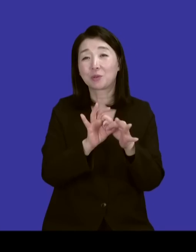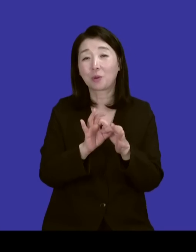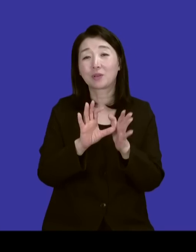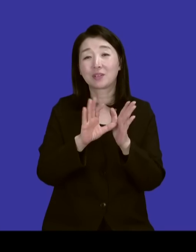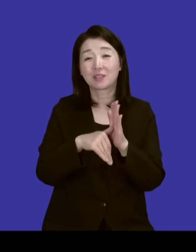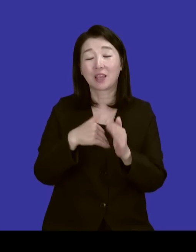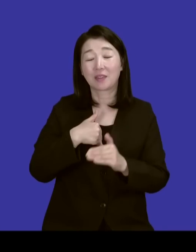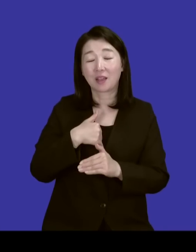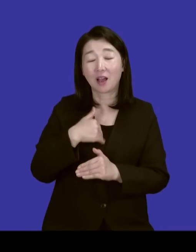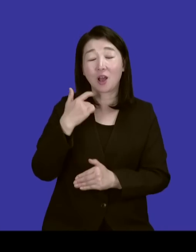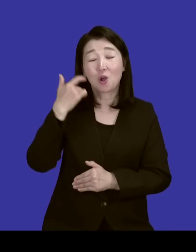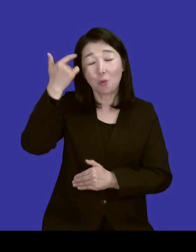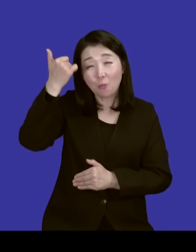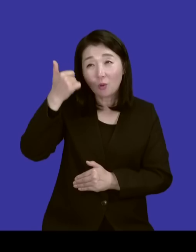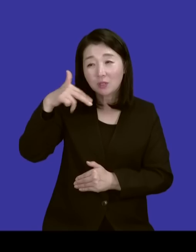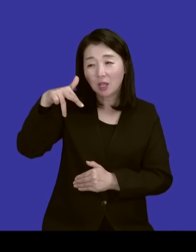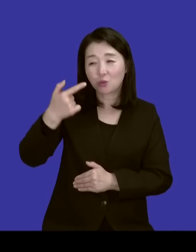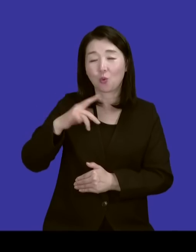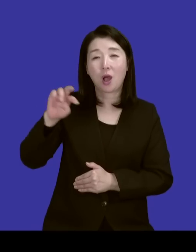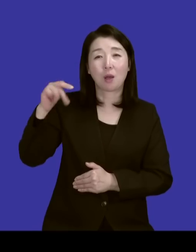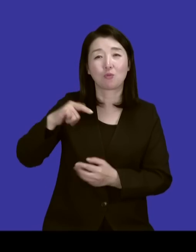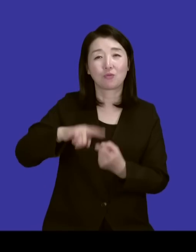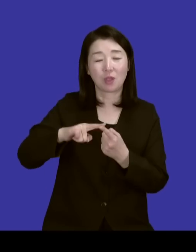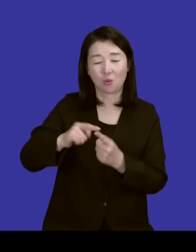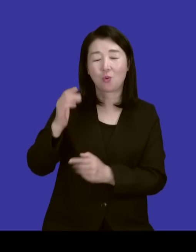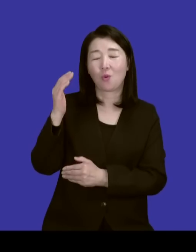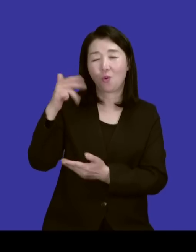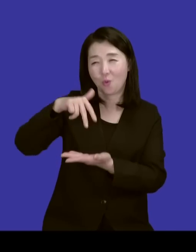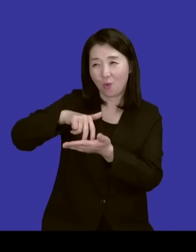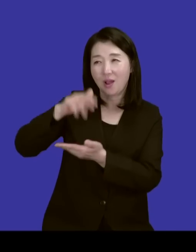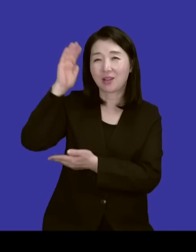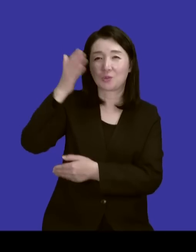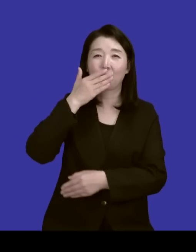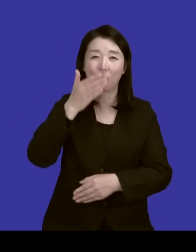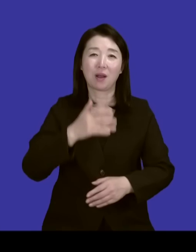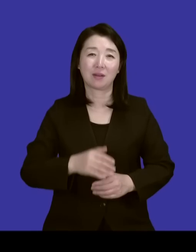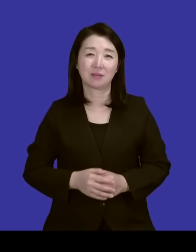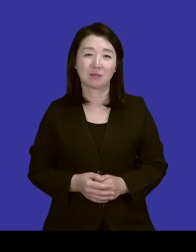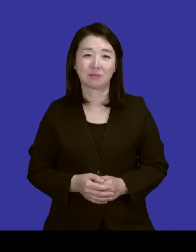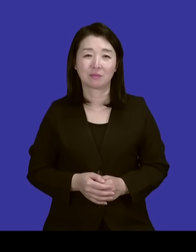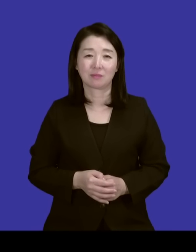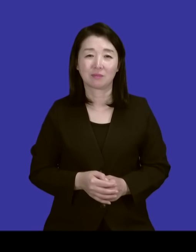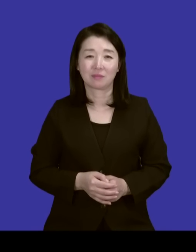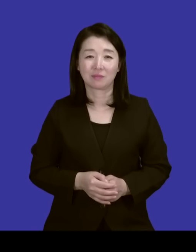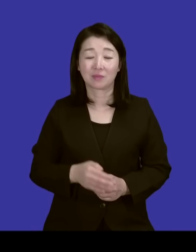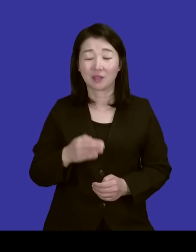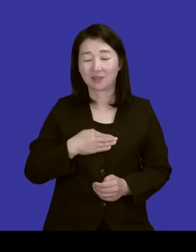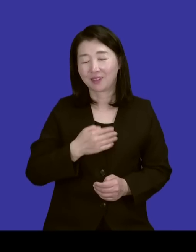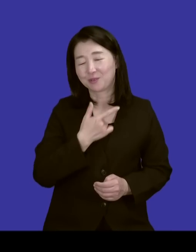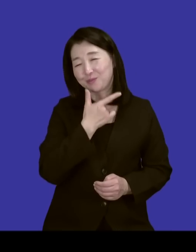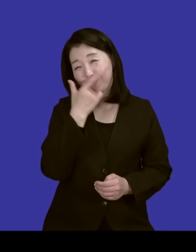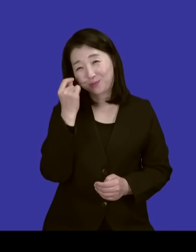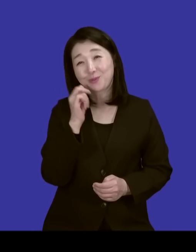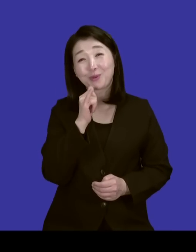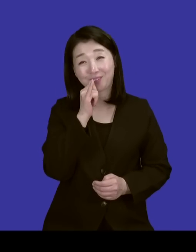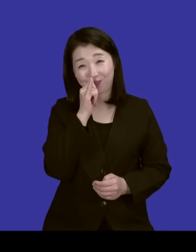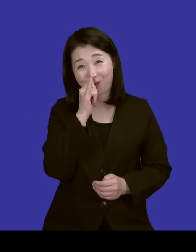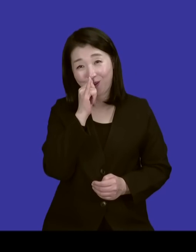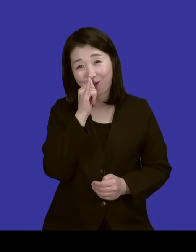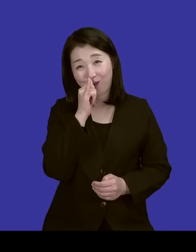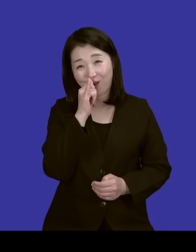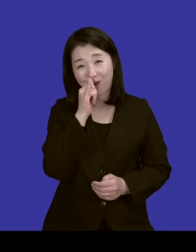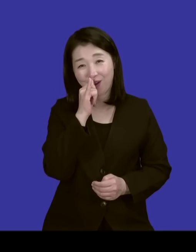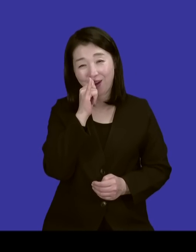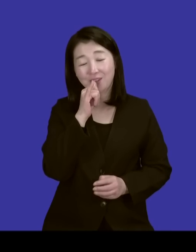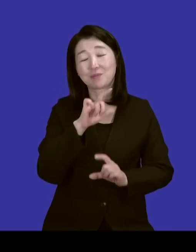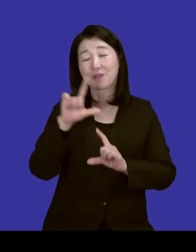온전하게 돼서 올라가서 설교를 할 수 있습니다. 저는 그런 모자른 면이 있어서 그런